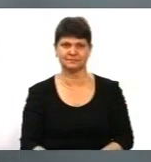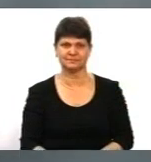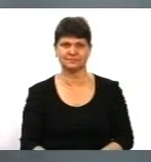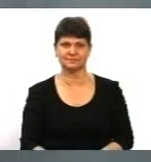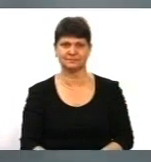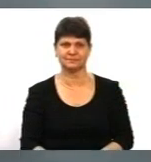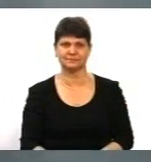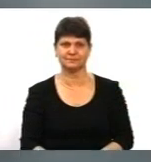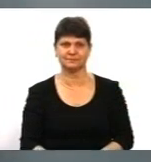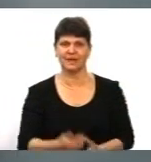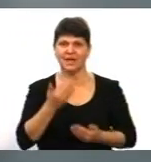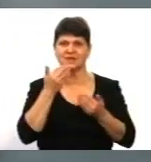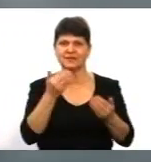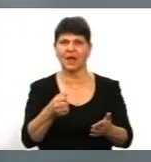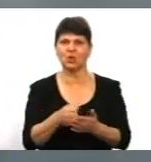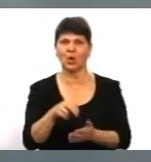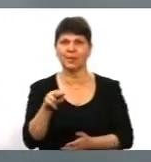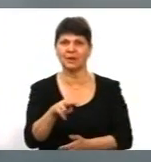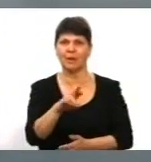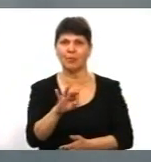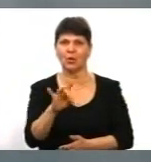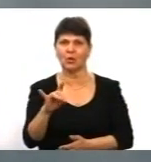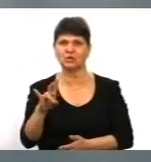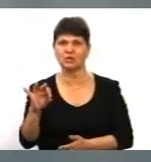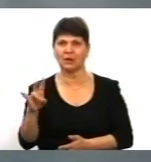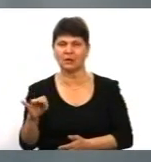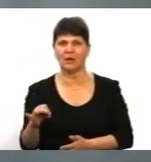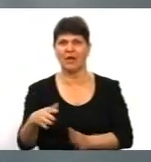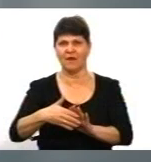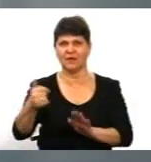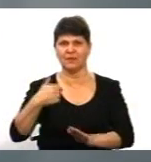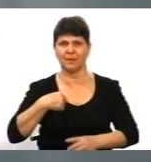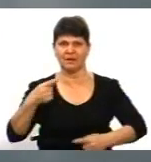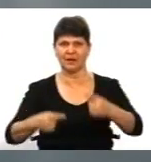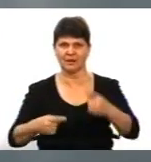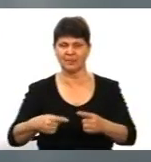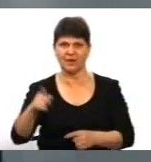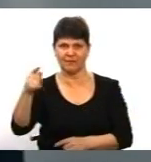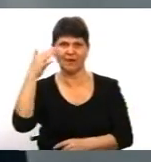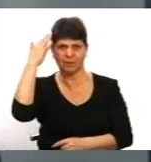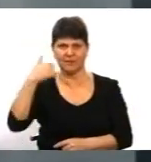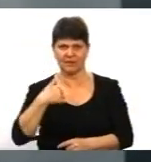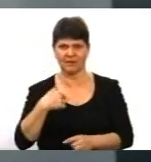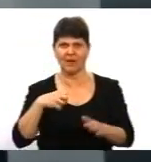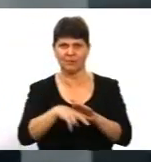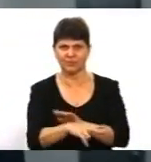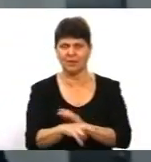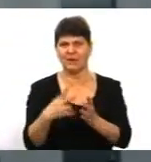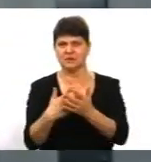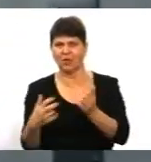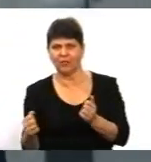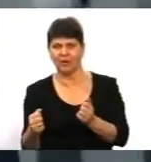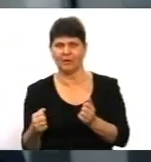Звертаюсь до Петра Порошенко. Викличете мене на дебати. Мріяли, що я втечу, відморожусь, заховаюсь. Ні,